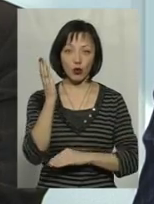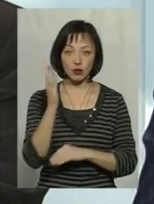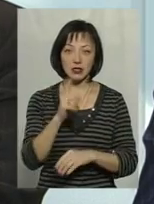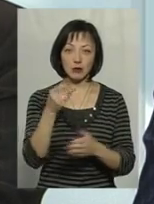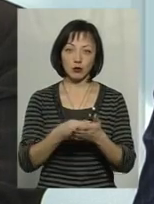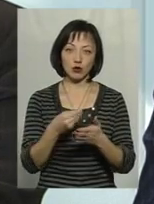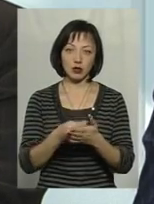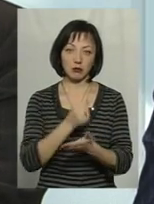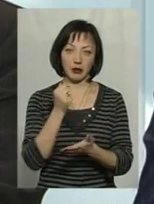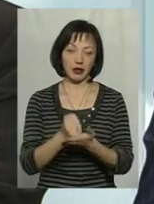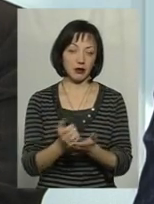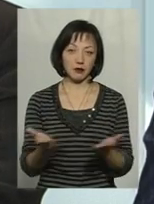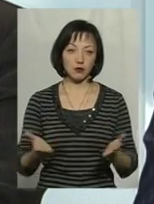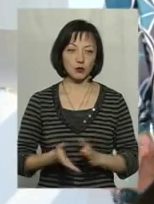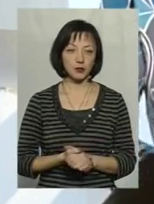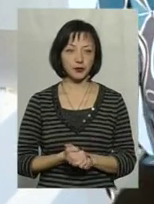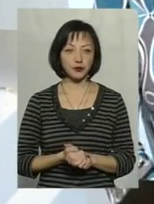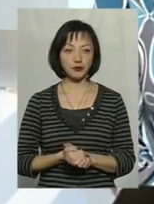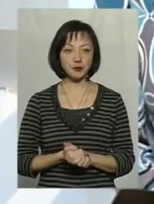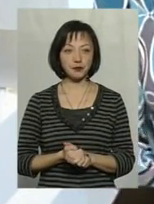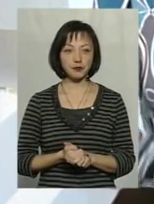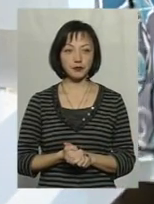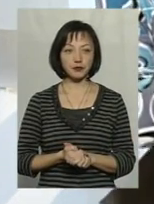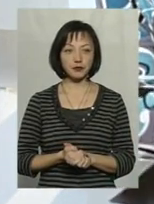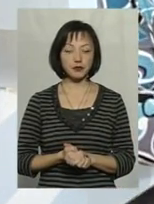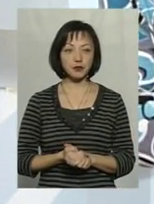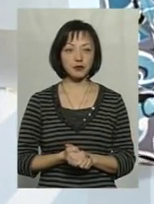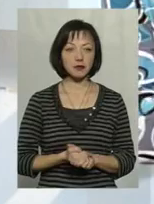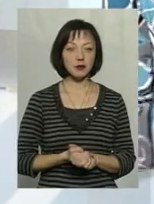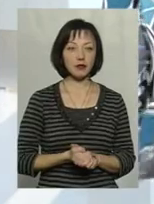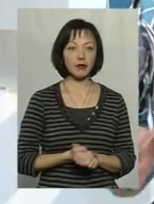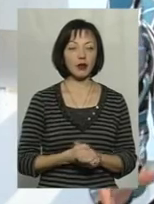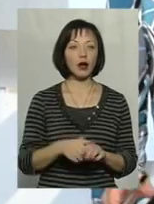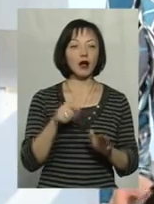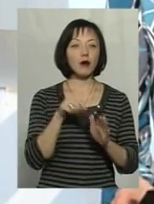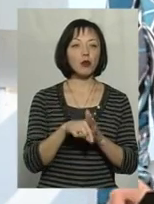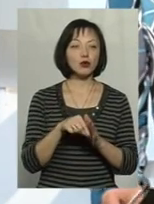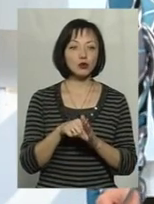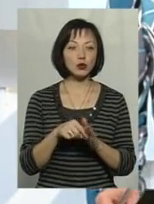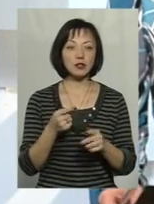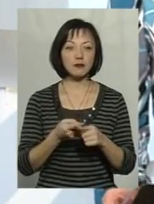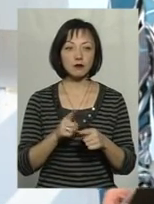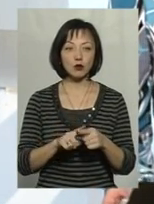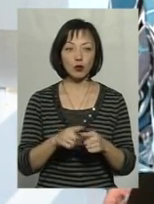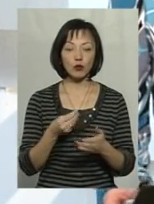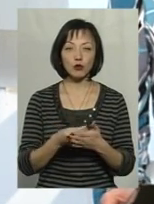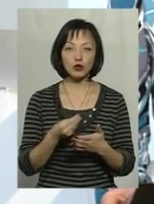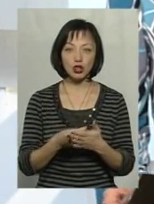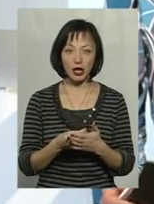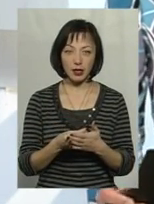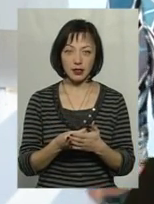за бюджет прийнятий. Ми будемо працювати далі. По суті, в цьому бюджеті,